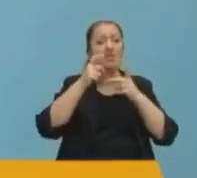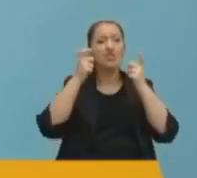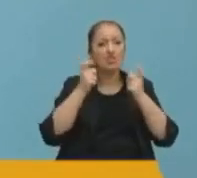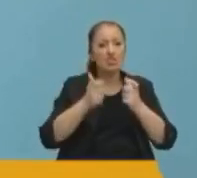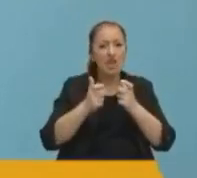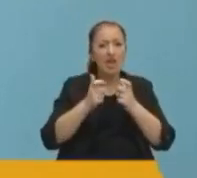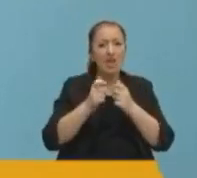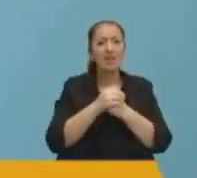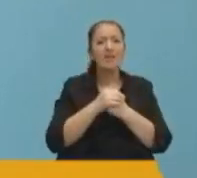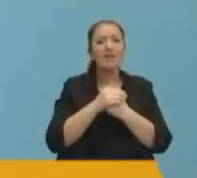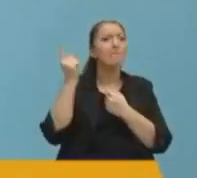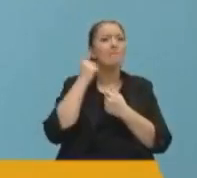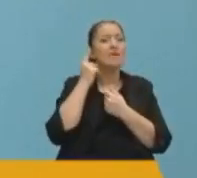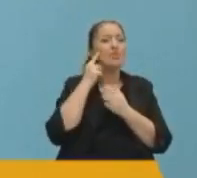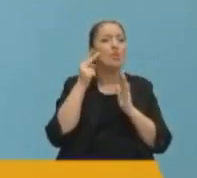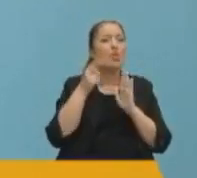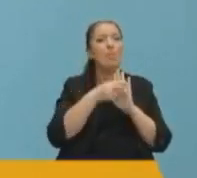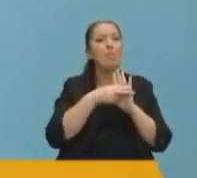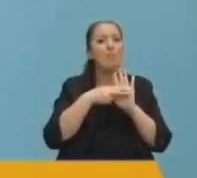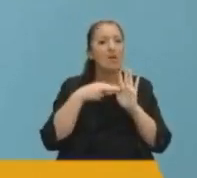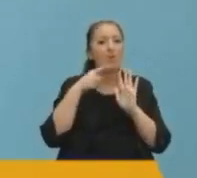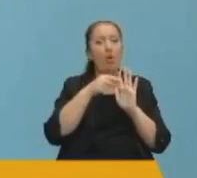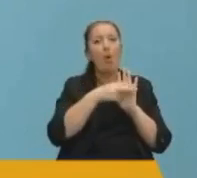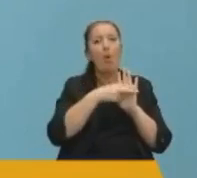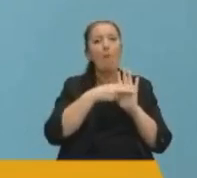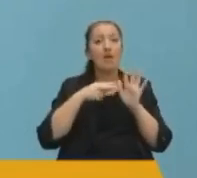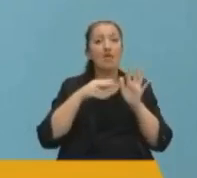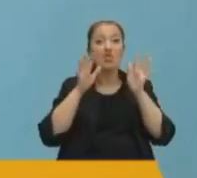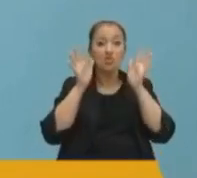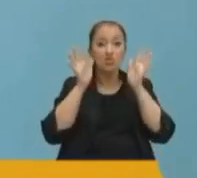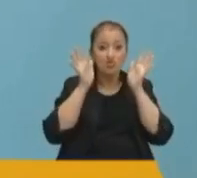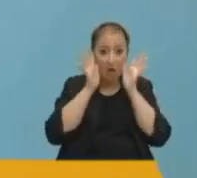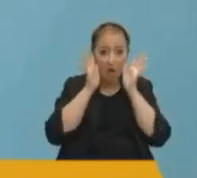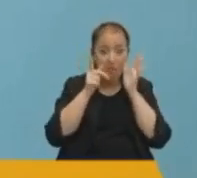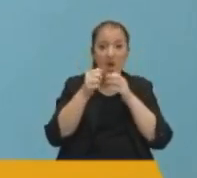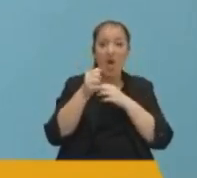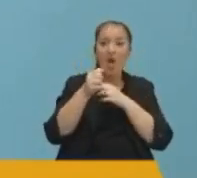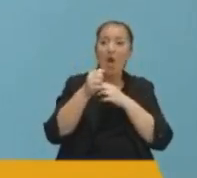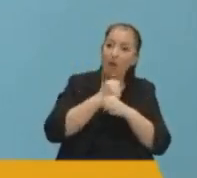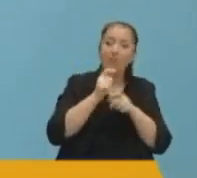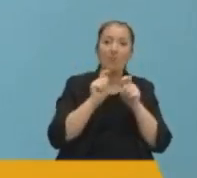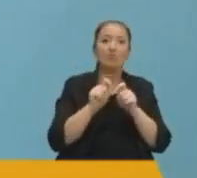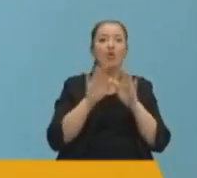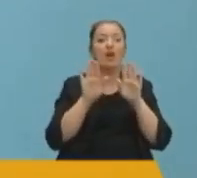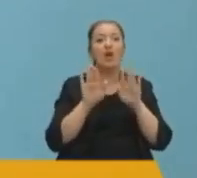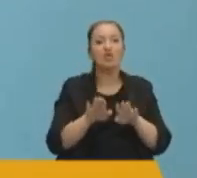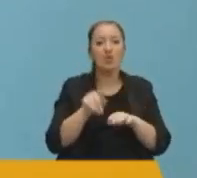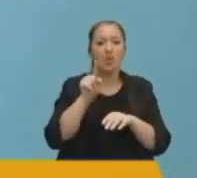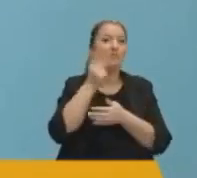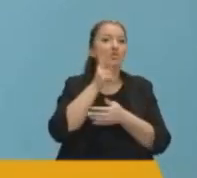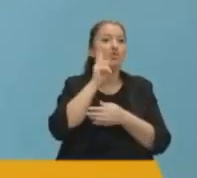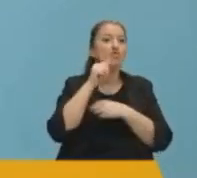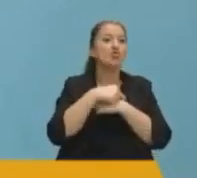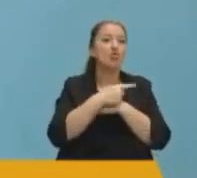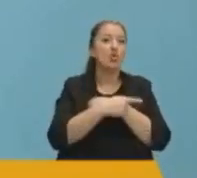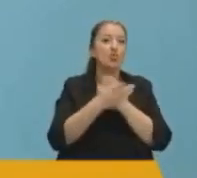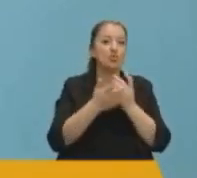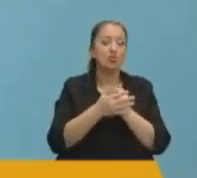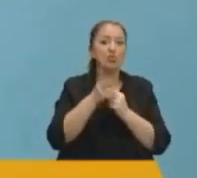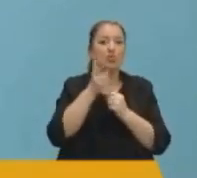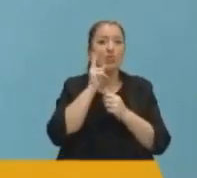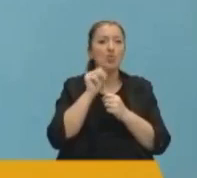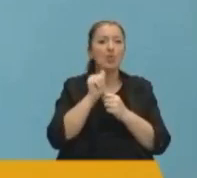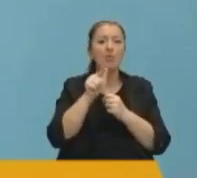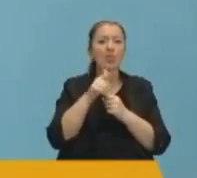maruf ve meşhur markasını ve o markadaki cami ile dahi uğraşmak zorunda kalacaksınız. Bu kaçınılmaz bir sondur. Son günlerde